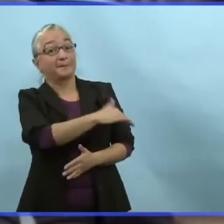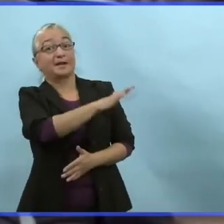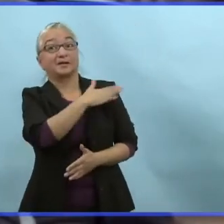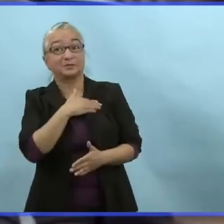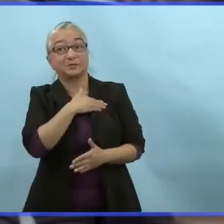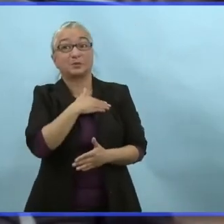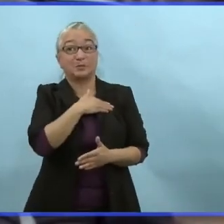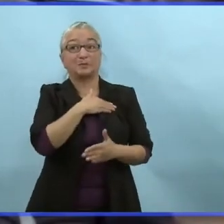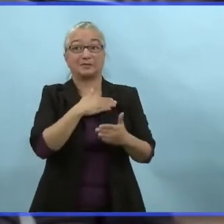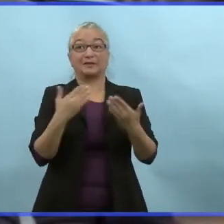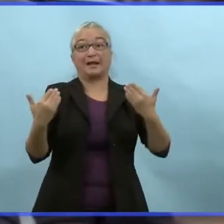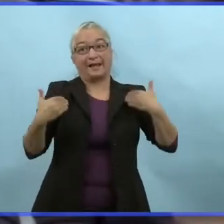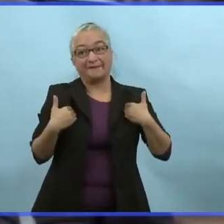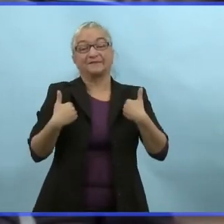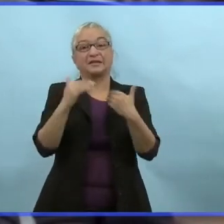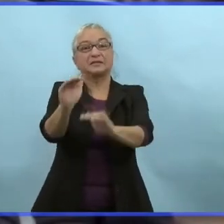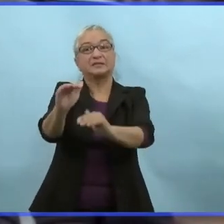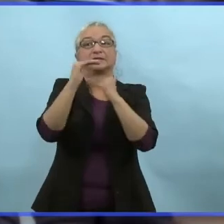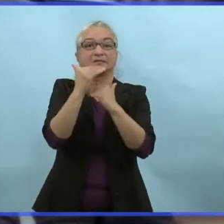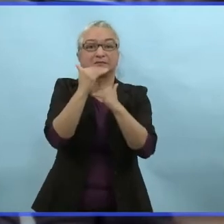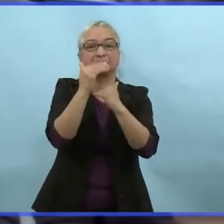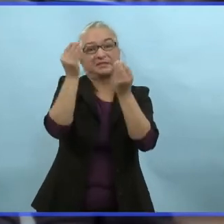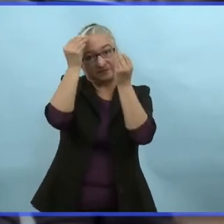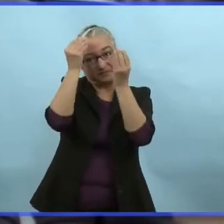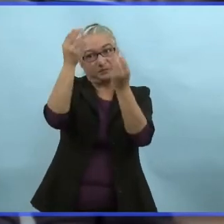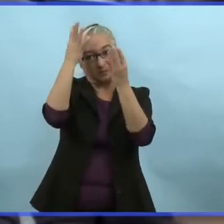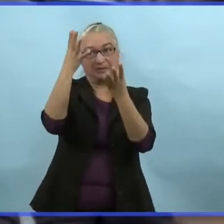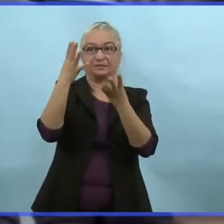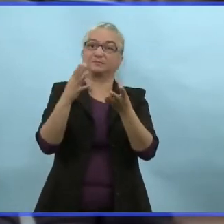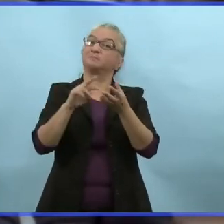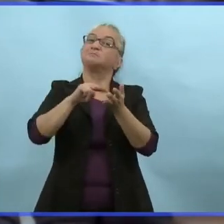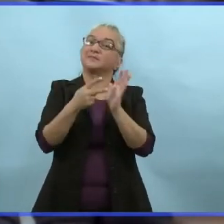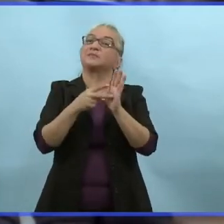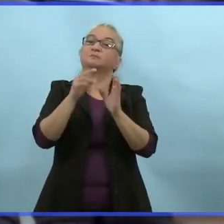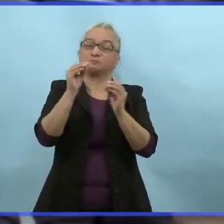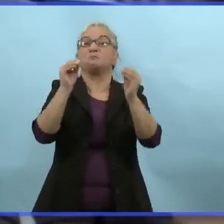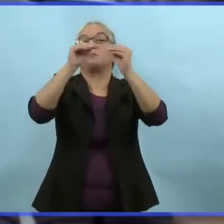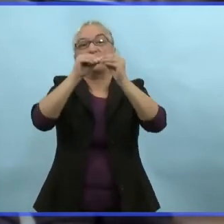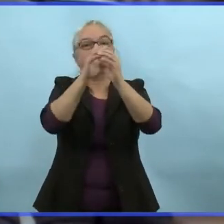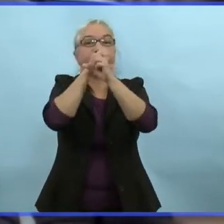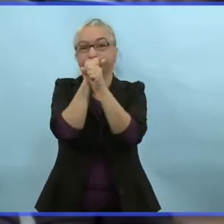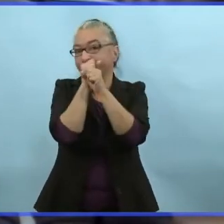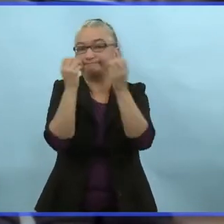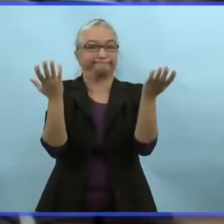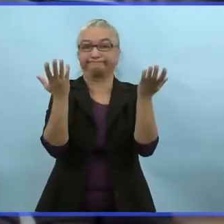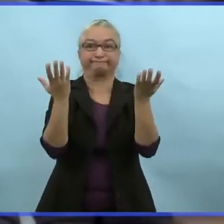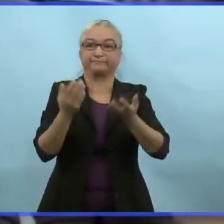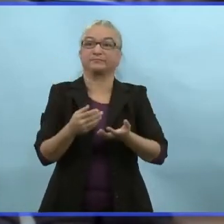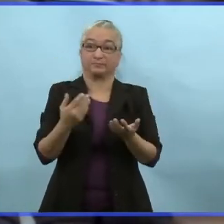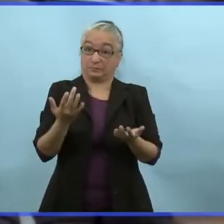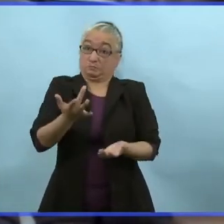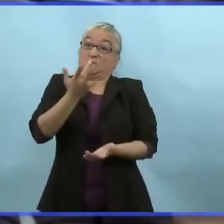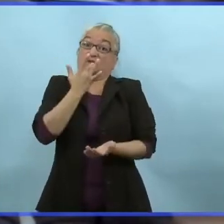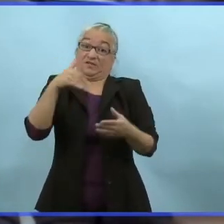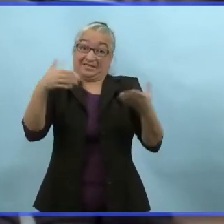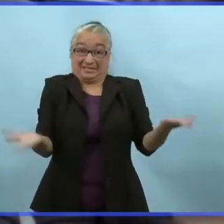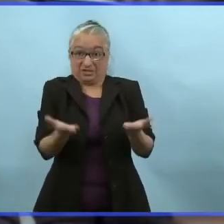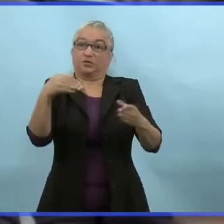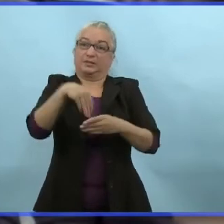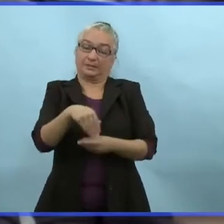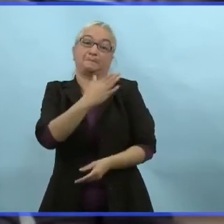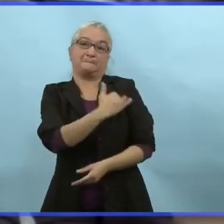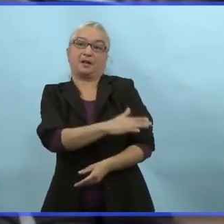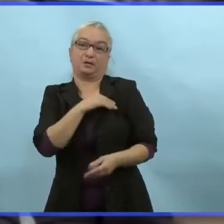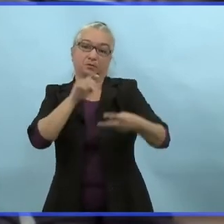du Manitoba contient moins de renseignements personnels et pour les personnes qui sont intéressées à fournir le moins de